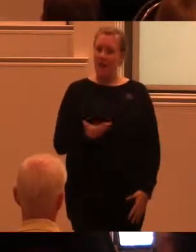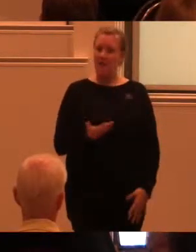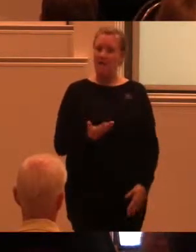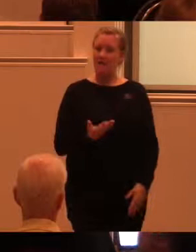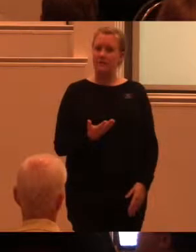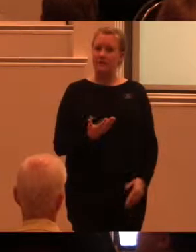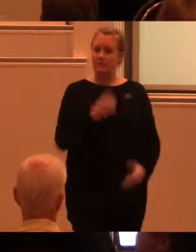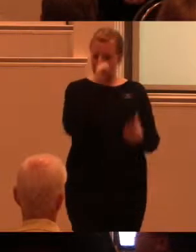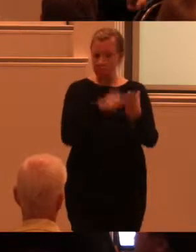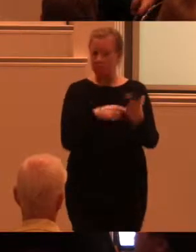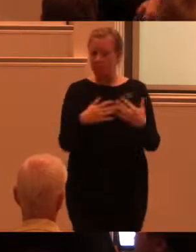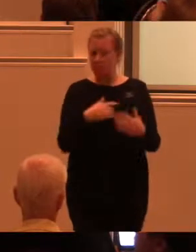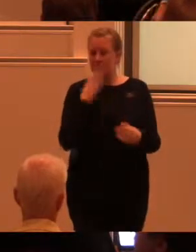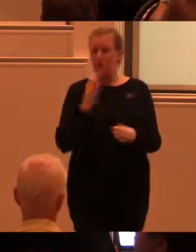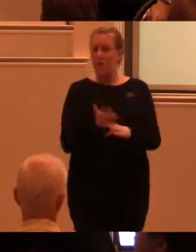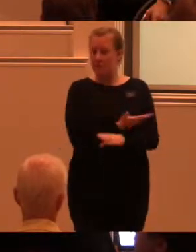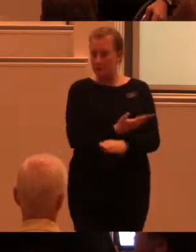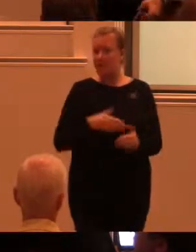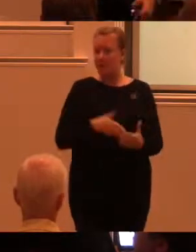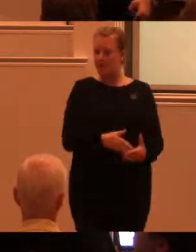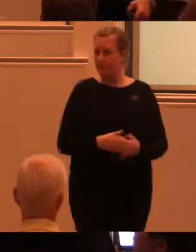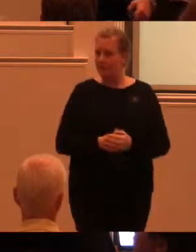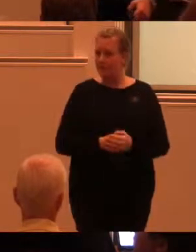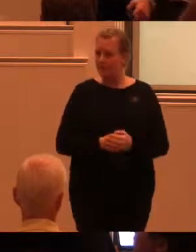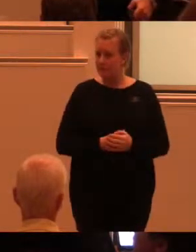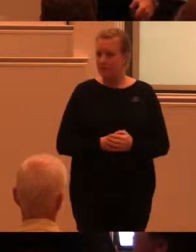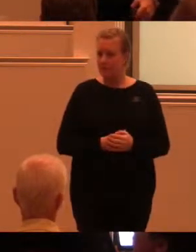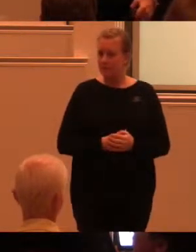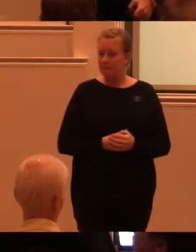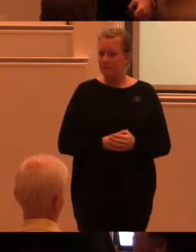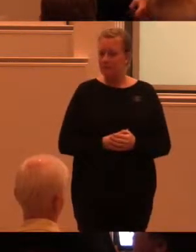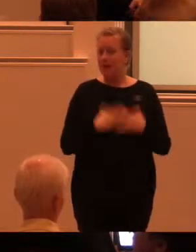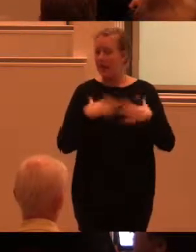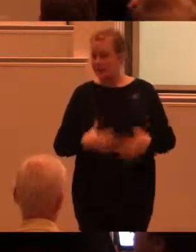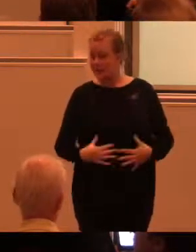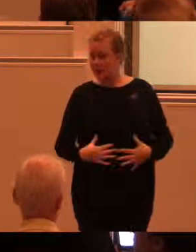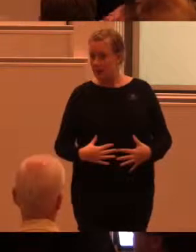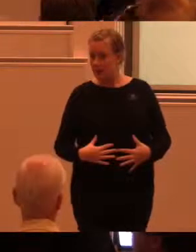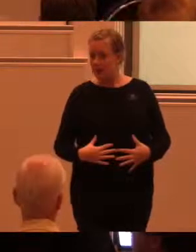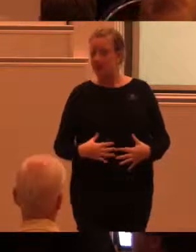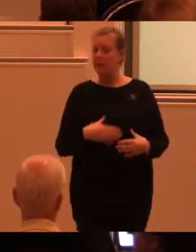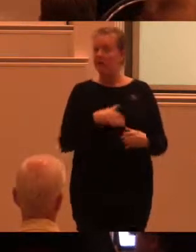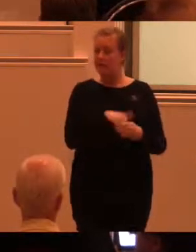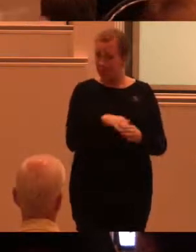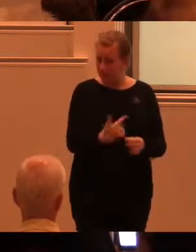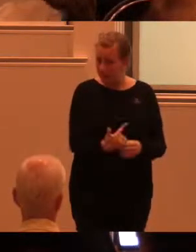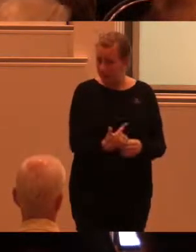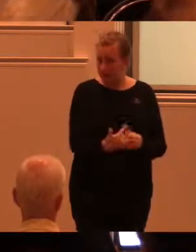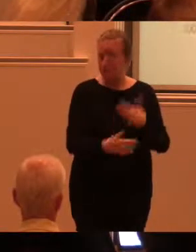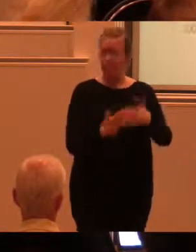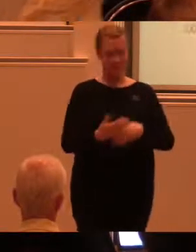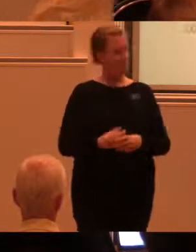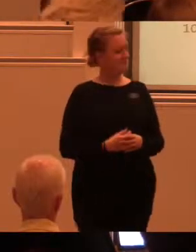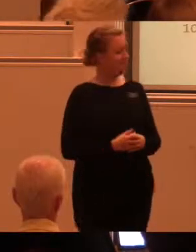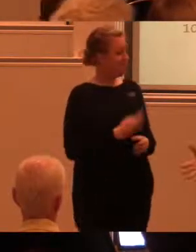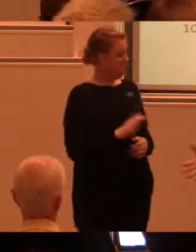jobba med enkelt avhjälpta hinder bland annat. Hälsa, wellness och så vidare. Delaktighet. Hans.